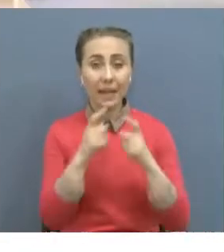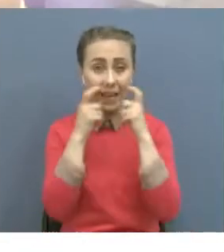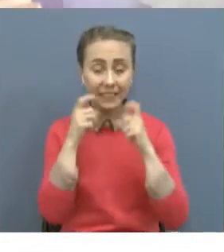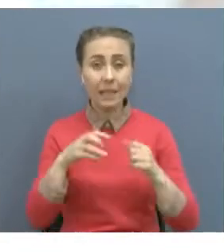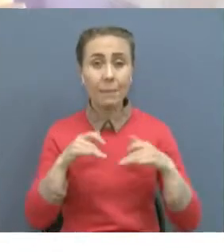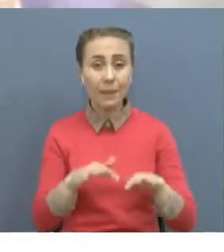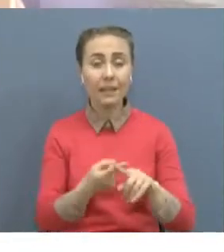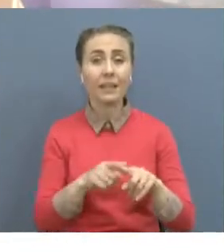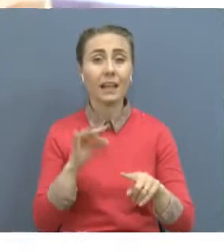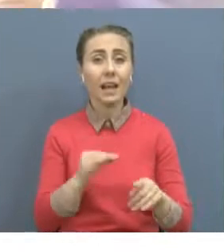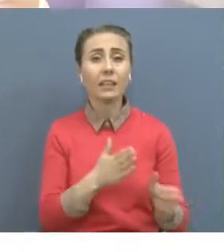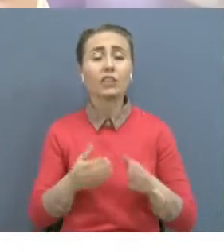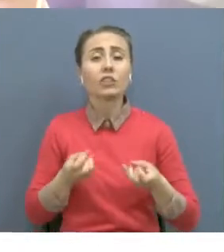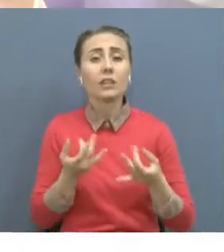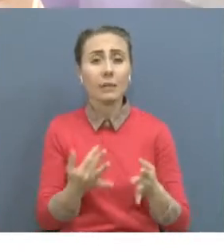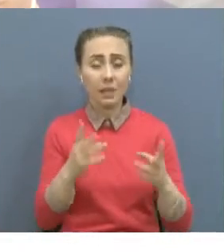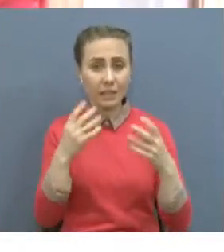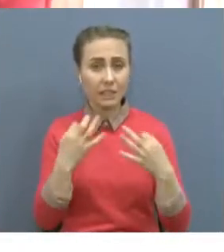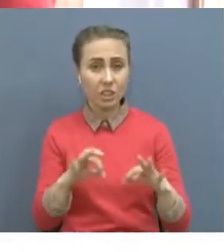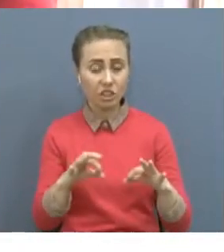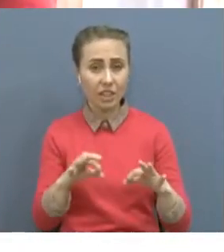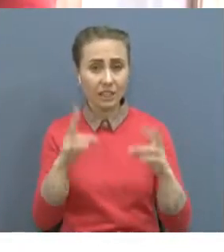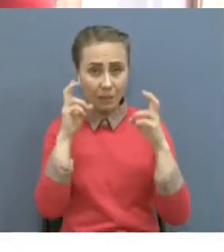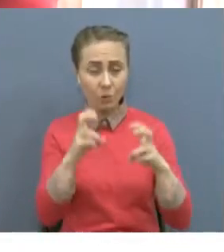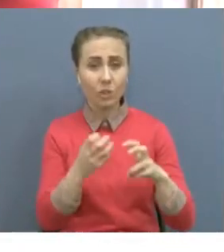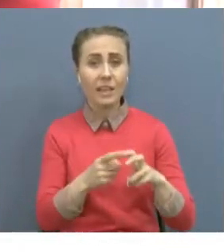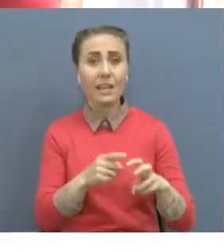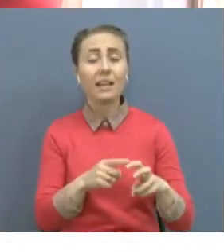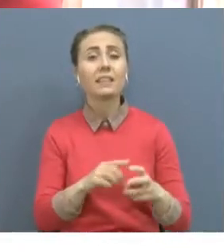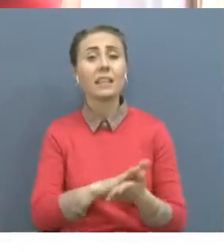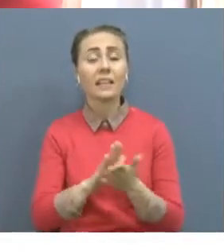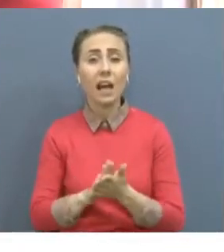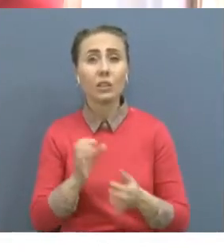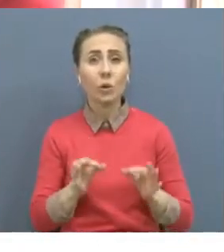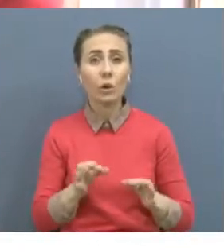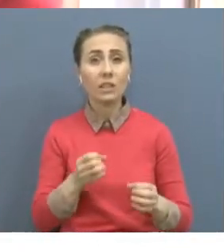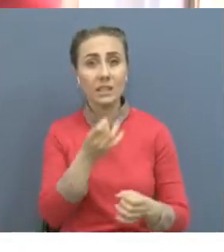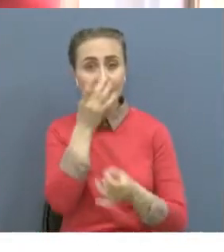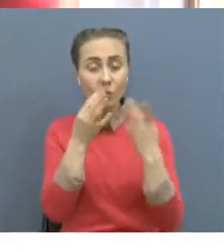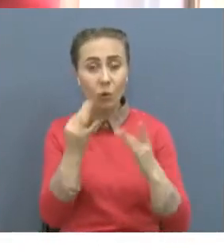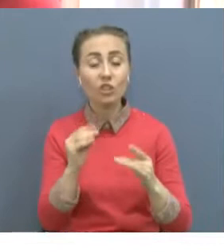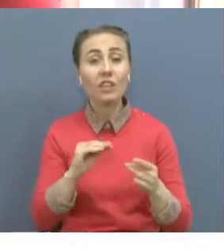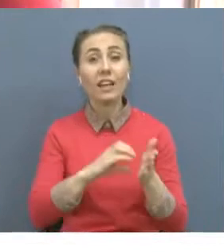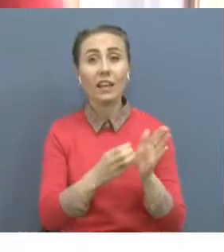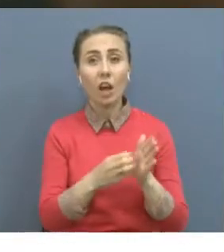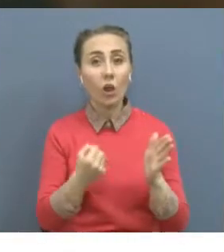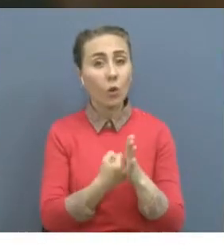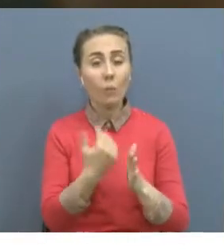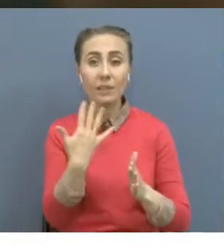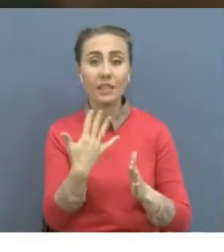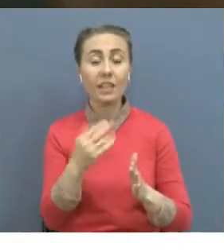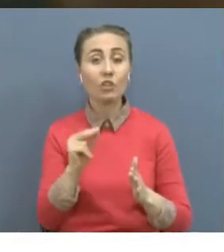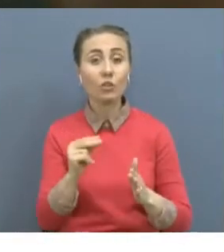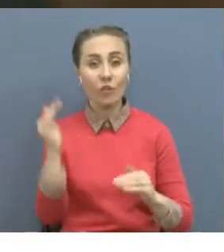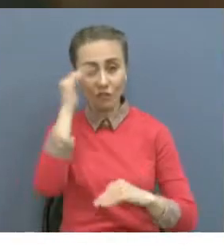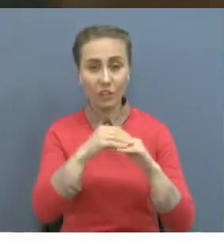белгіленіп, арнайы рұқсат құжаты болуы тез. Осы ретте жұмысын бастаған үгіл сататын дүңгі үшектердің қызметі кешкі беске дейін болып